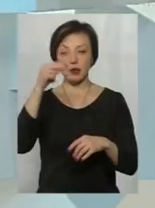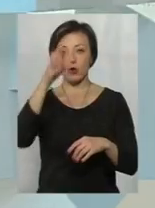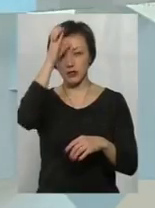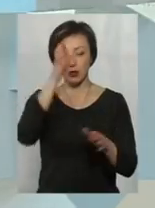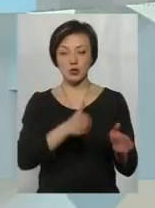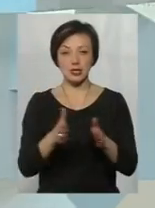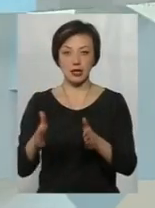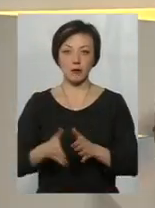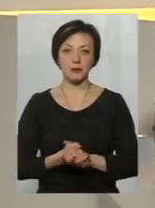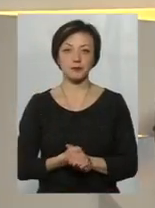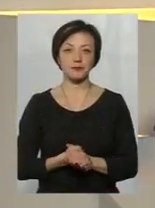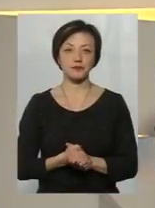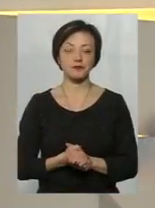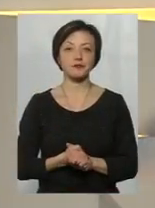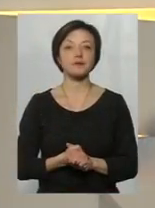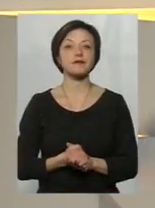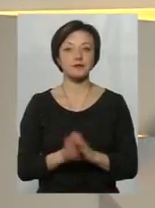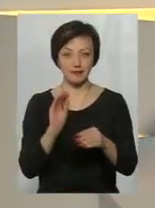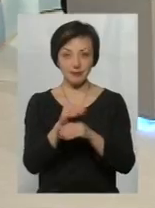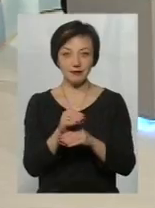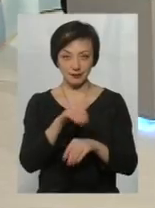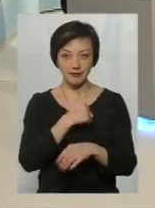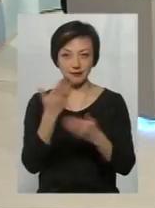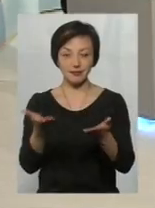світньої системи. Дякую. Пан Сергій, додасте.